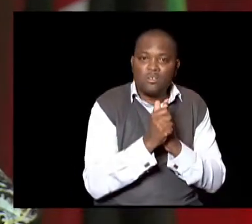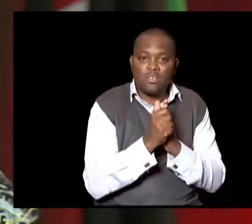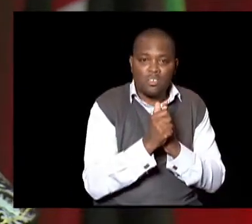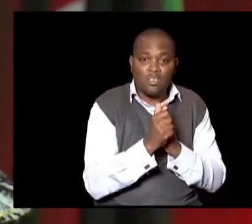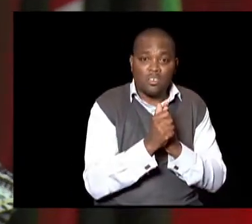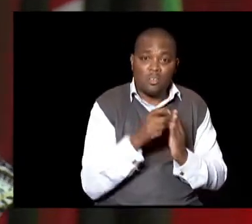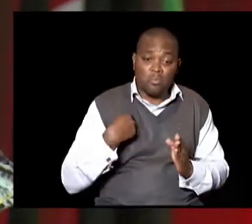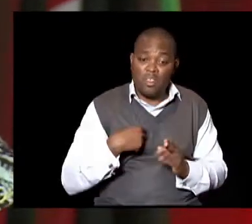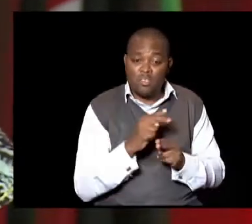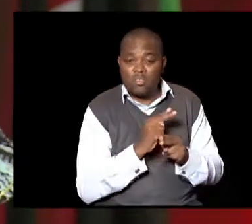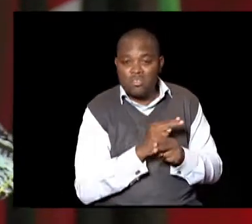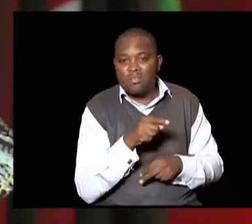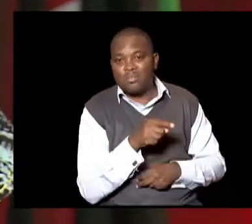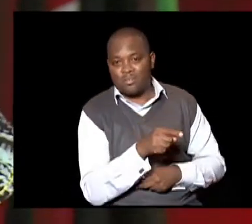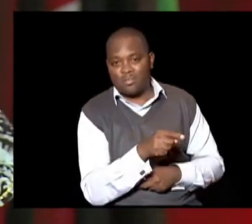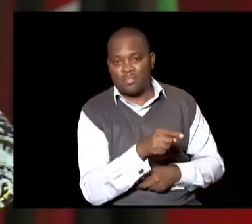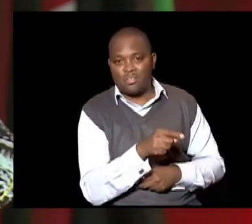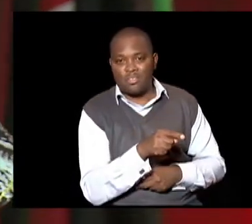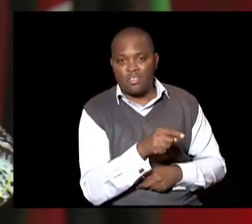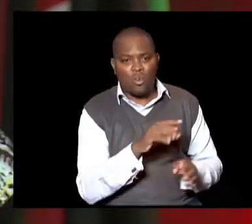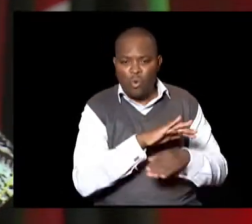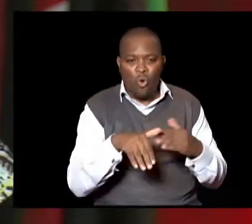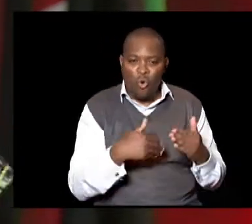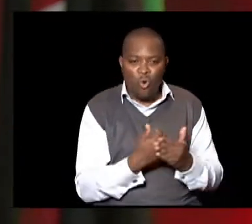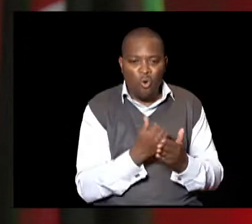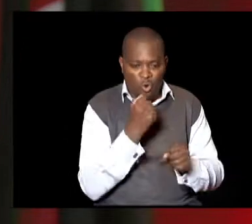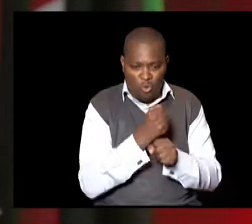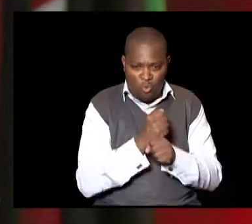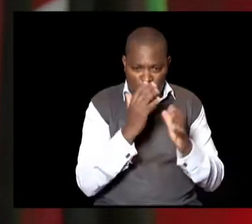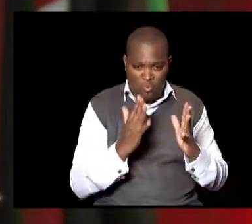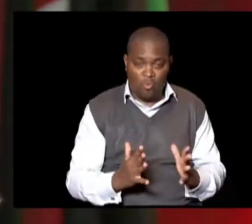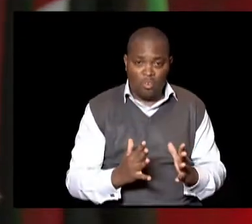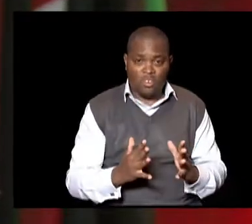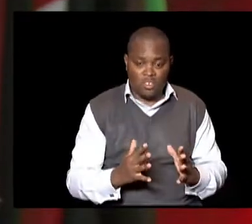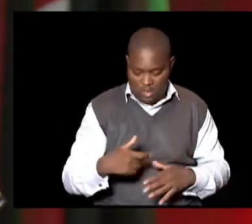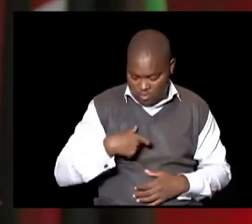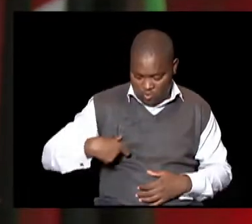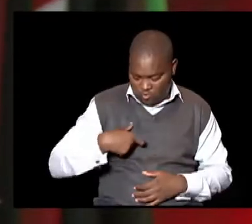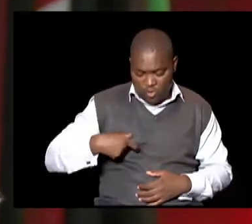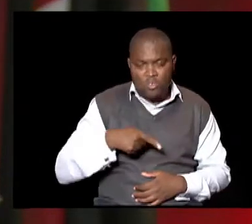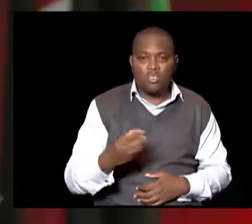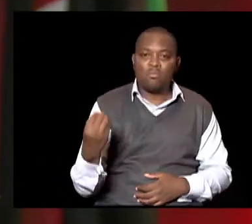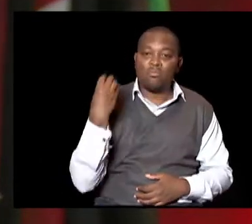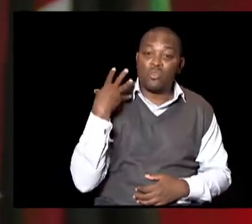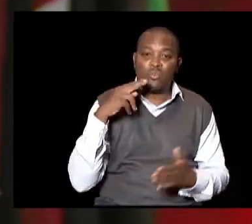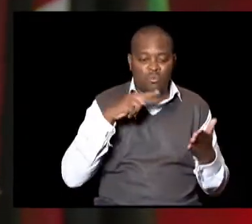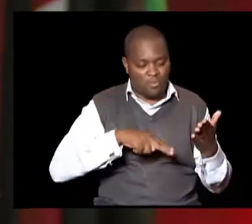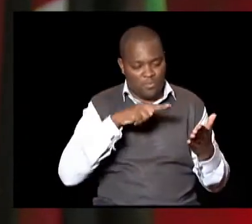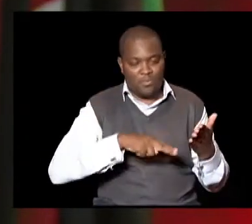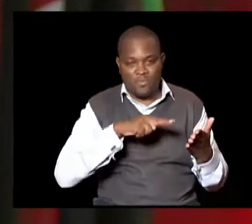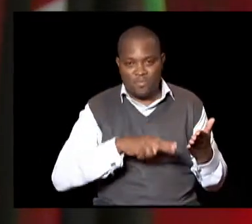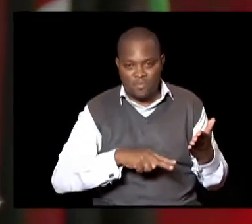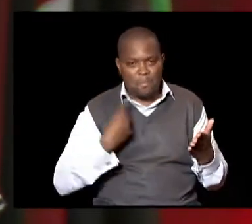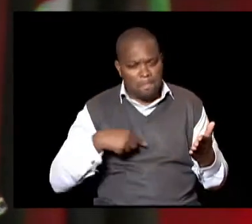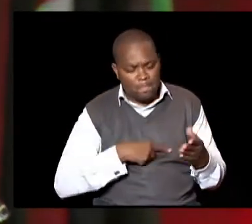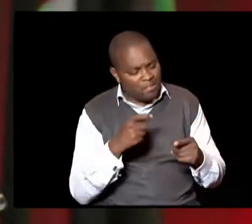hii Na tunakutraina hata na video Tuko na videos The polling process yote Ya kuwenyesha ukifanya hivi Ukua klak Utafanya